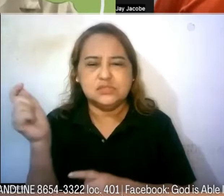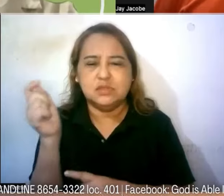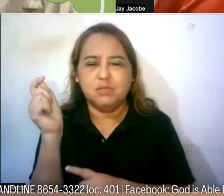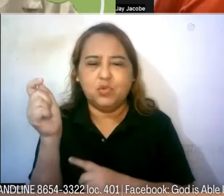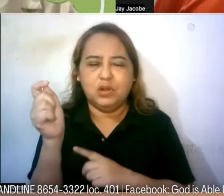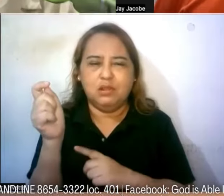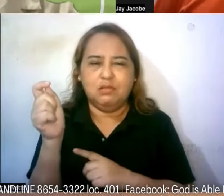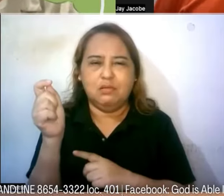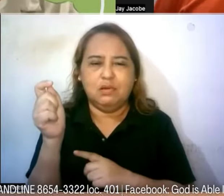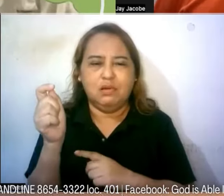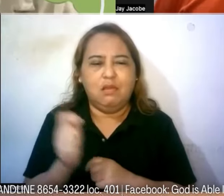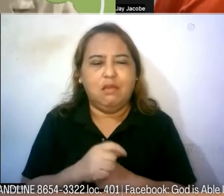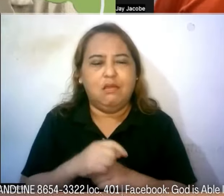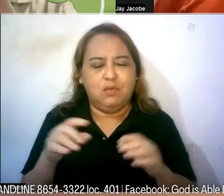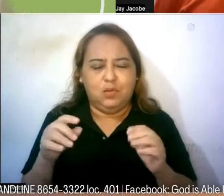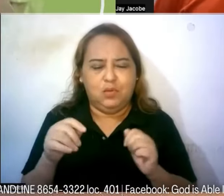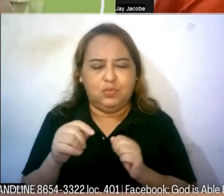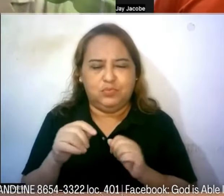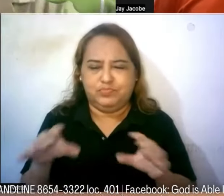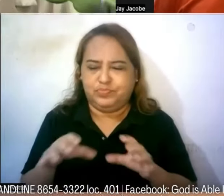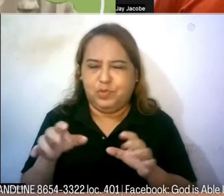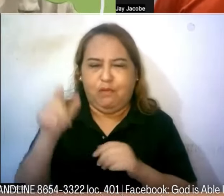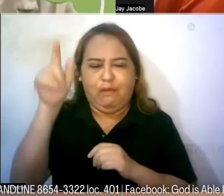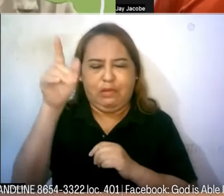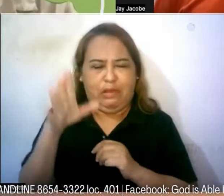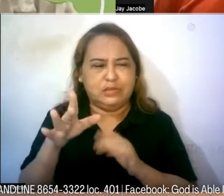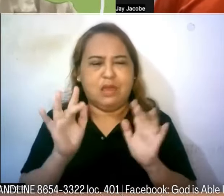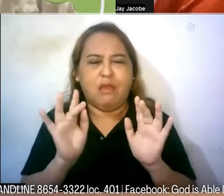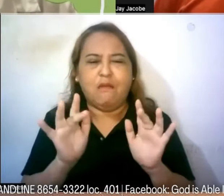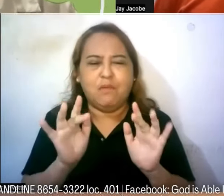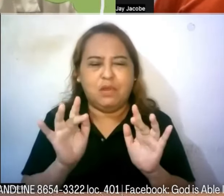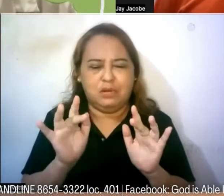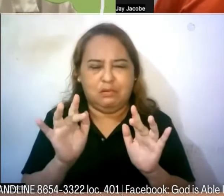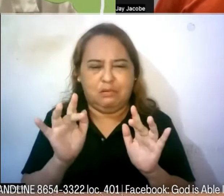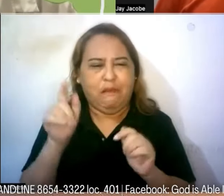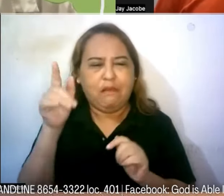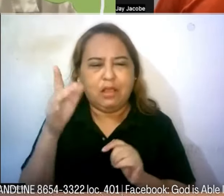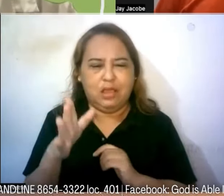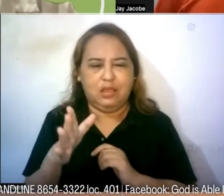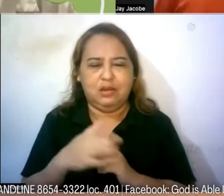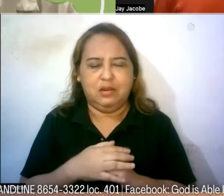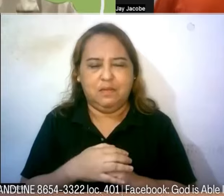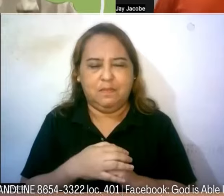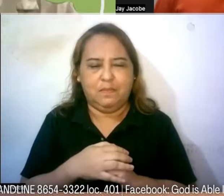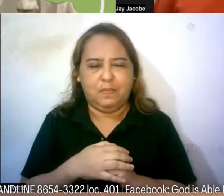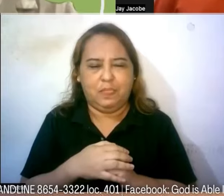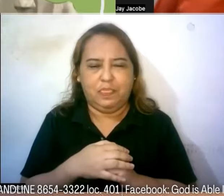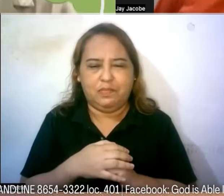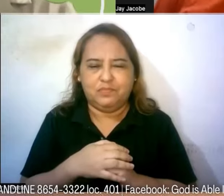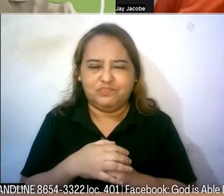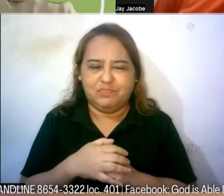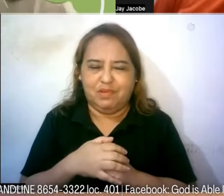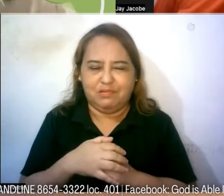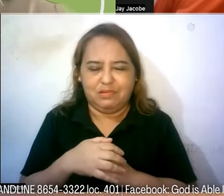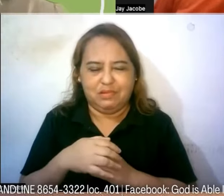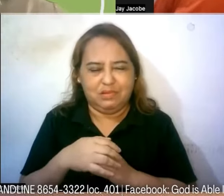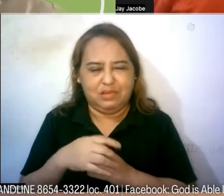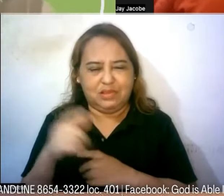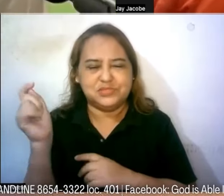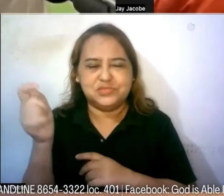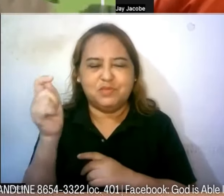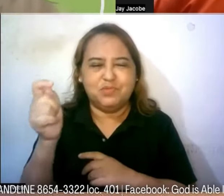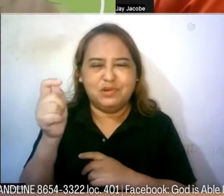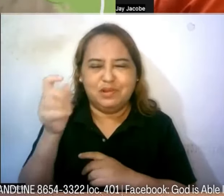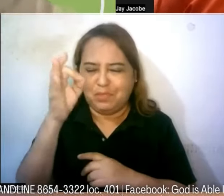gawa ng kapangyarihan at awa ng Diyos sa napakakulay na binahagi ni Pastor Jay sa atin talagang